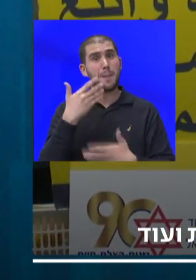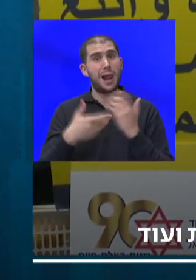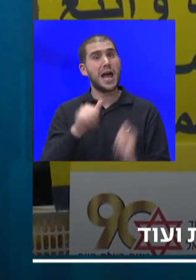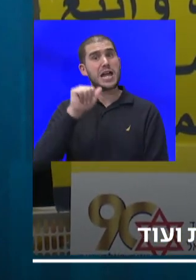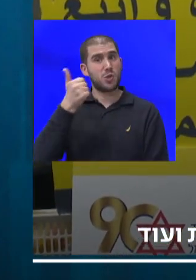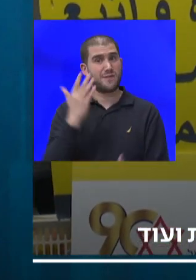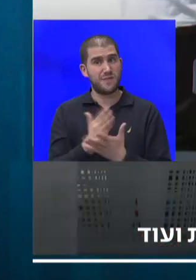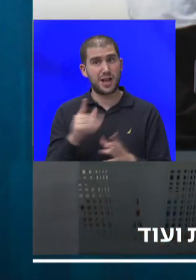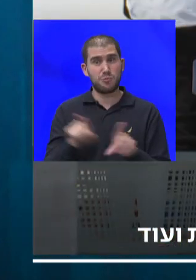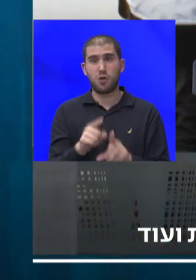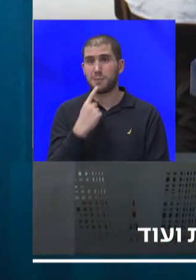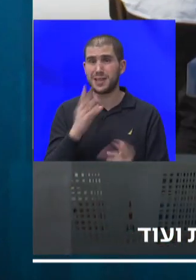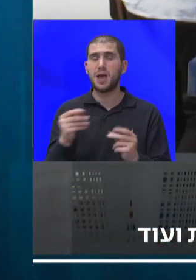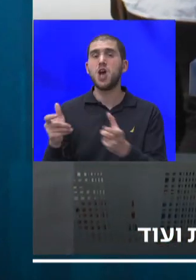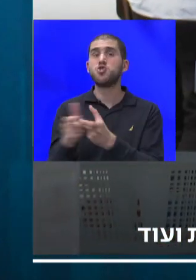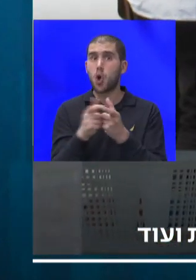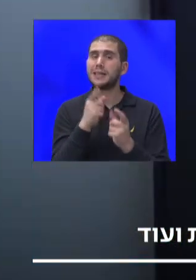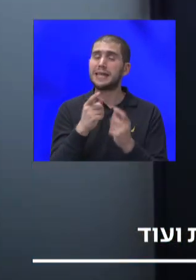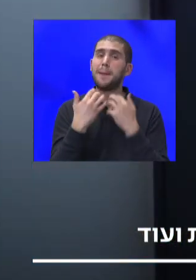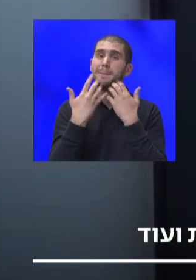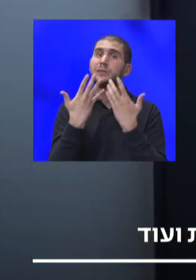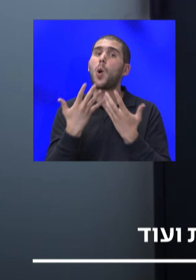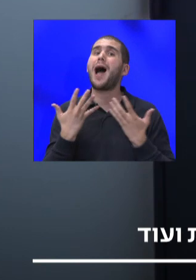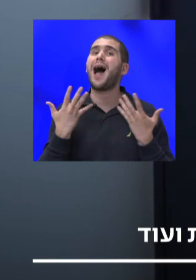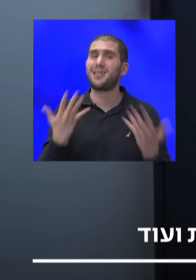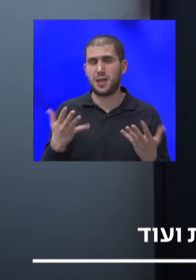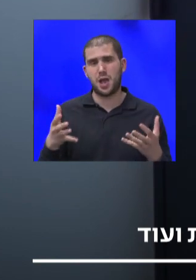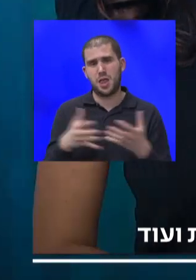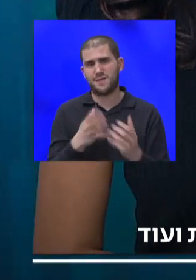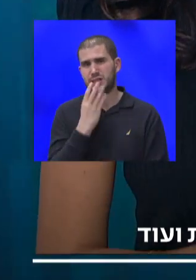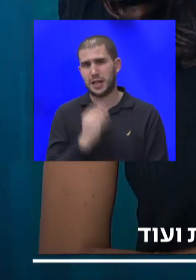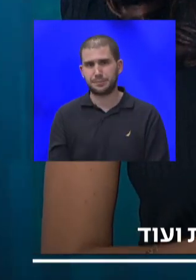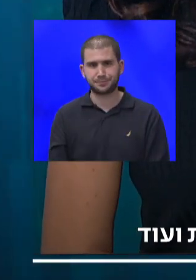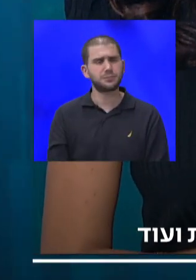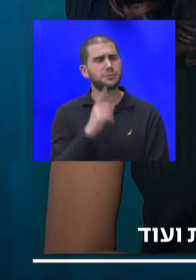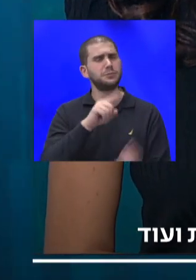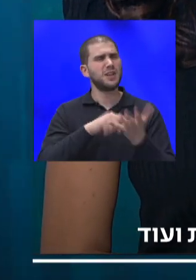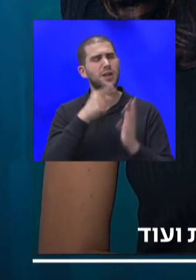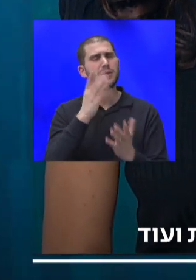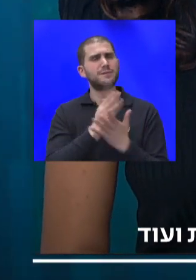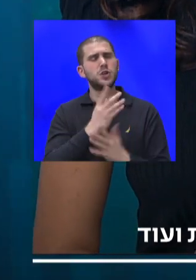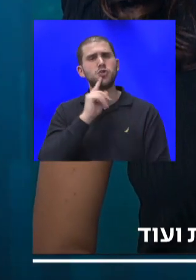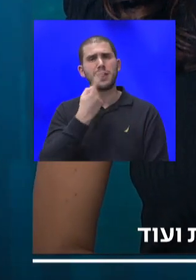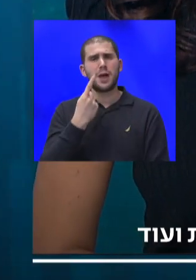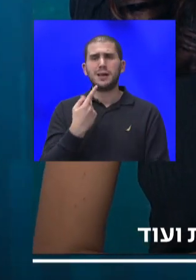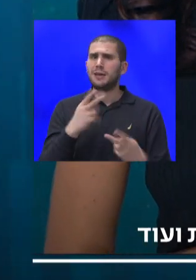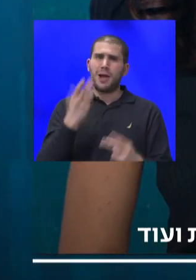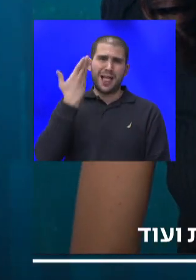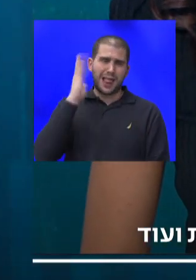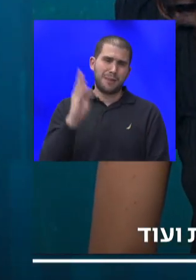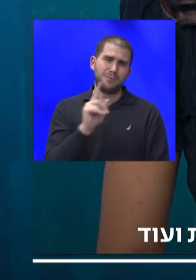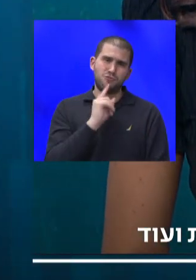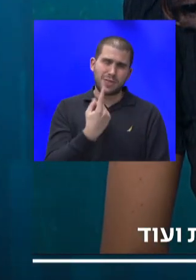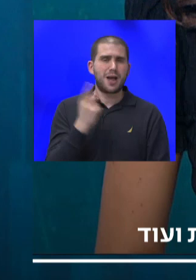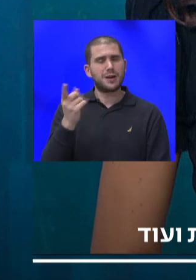האשקולות, זאת בשורה אדירה לחברה הישראלית. אתם מדבר על זה שאתם יושבים כבר שנה, אי אפשר להתעלם מהשנה, מזה שהשנה הזאת היא שנת